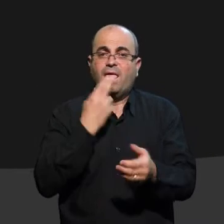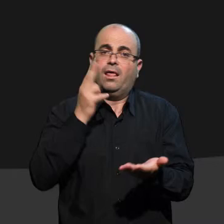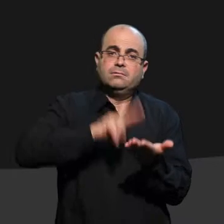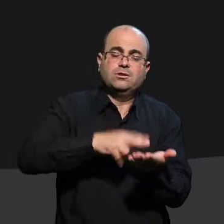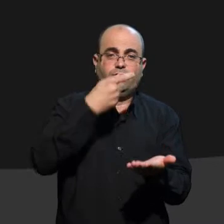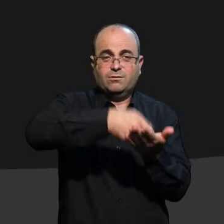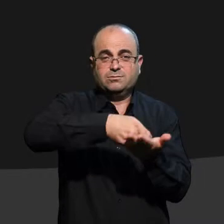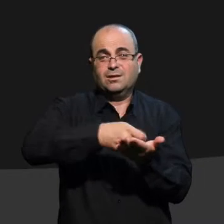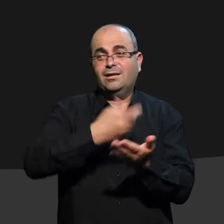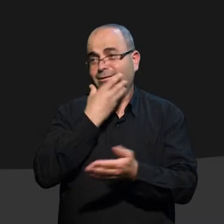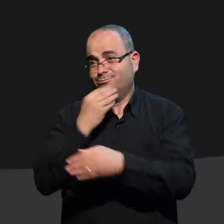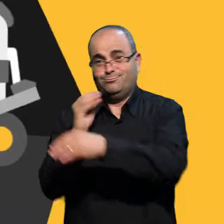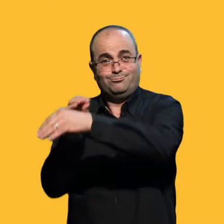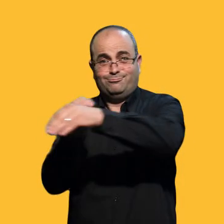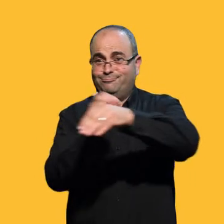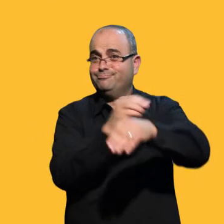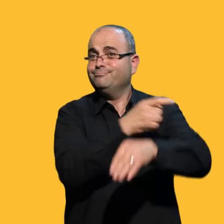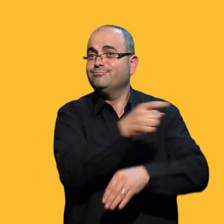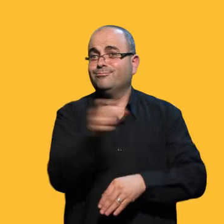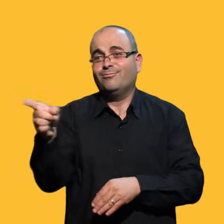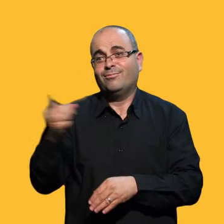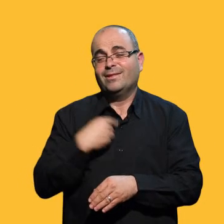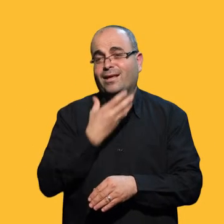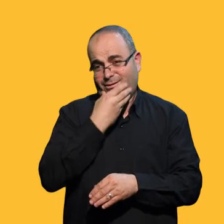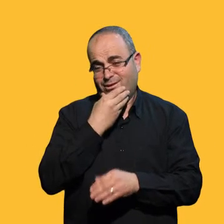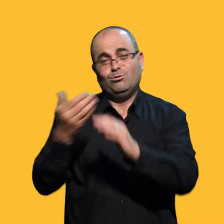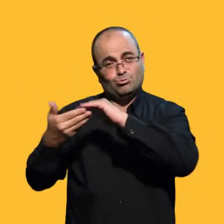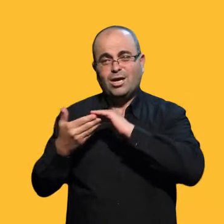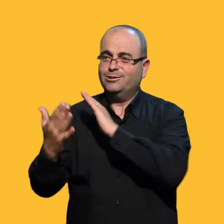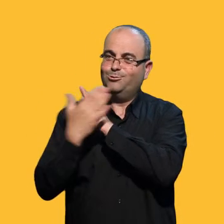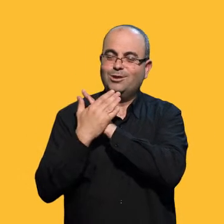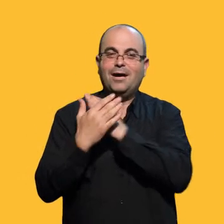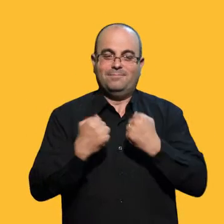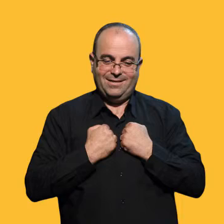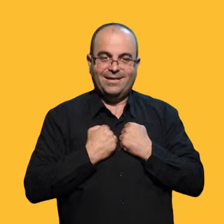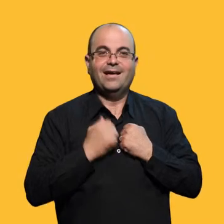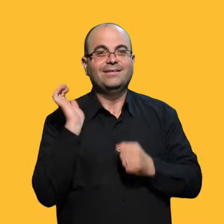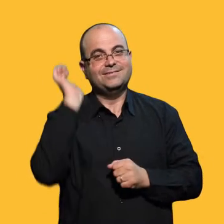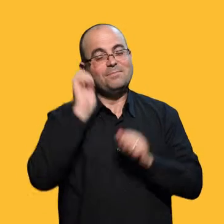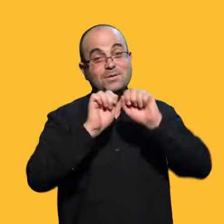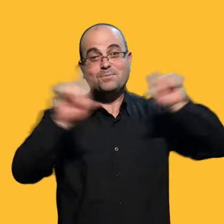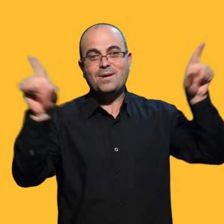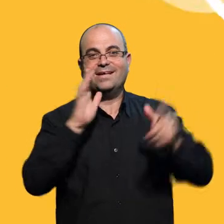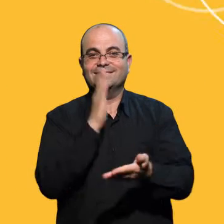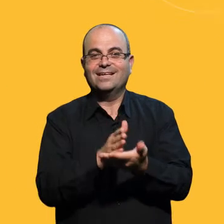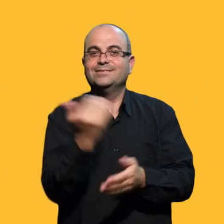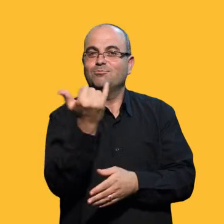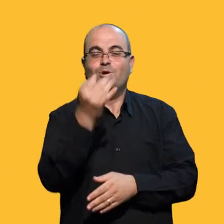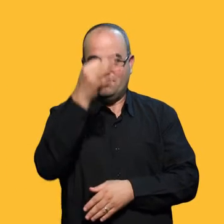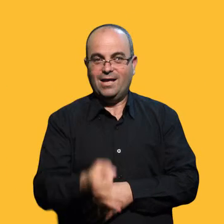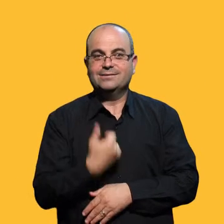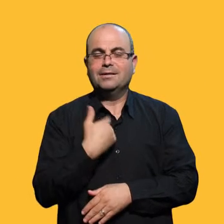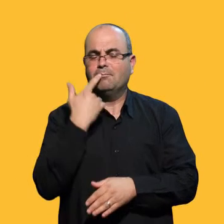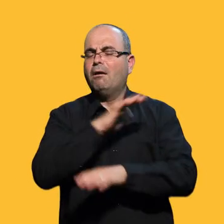المالية أو ما يعرف بالرسوم والدمغات لذلك ادعموا حق ذوي الإعاقة بالتأمين الصحي المجاني الشامل لتساهم